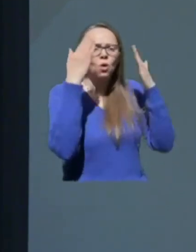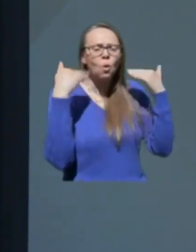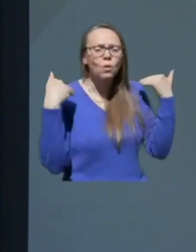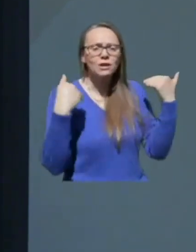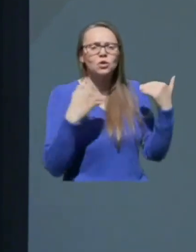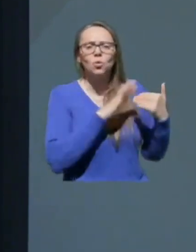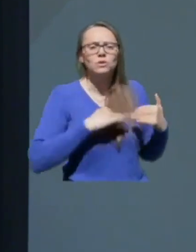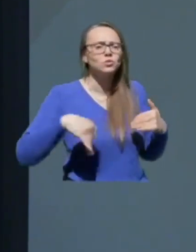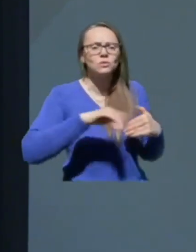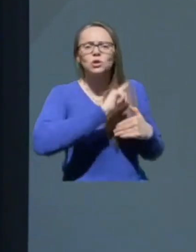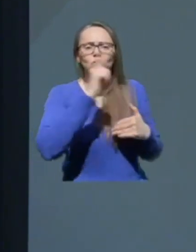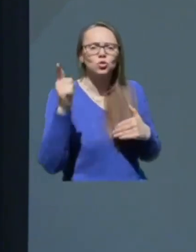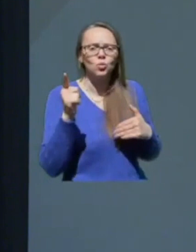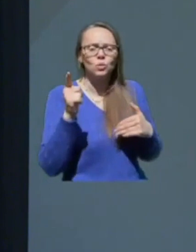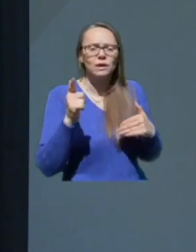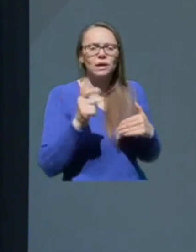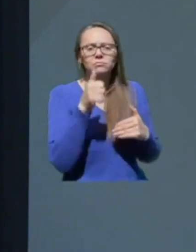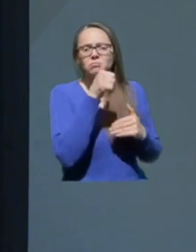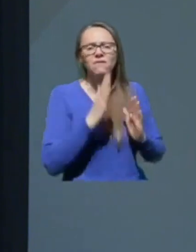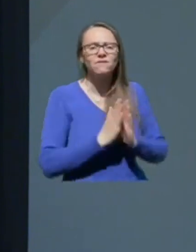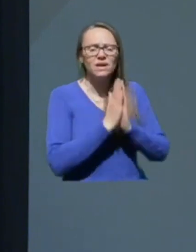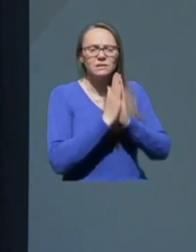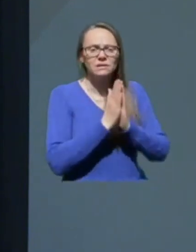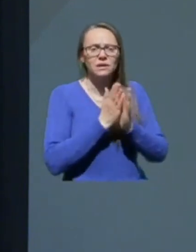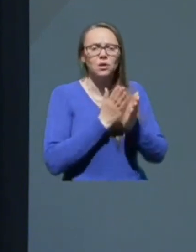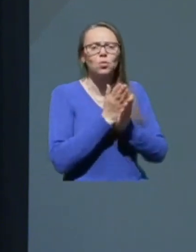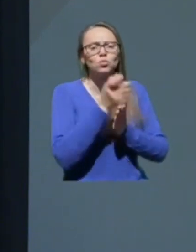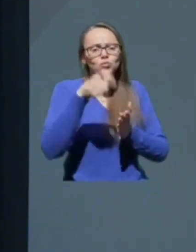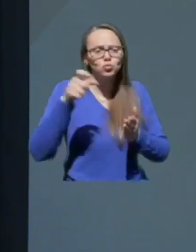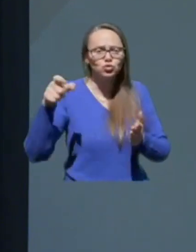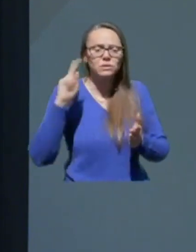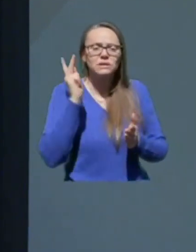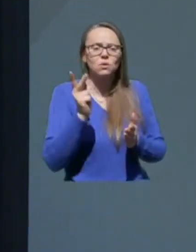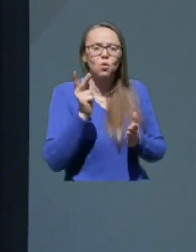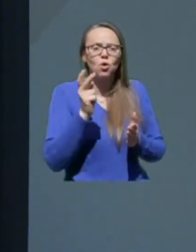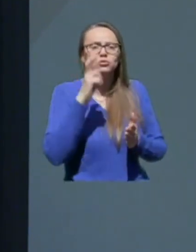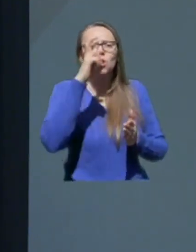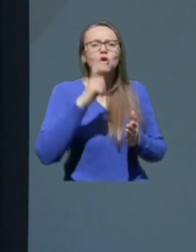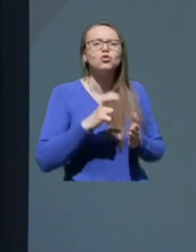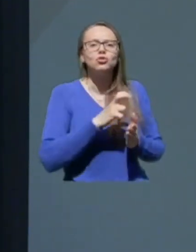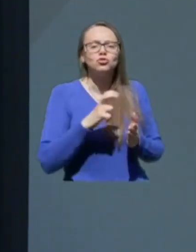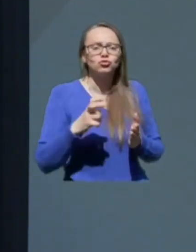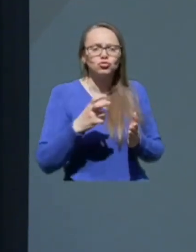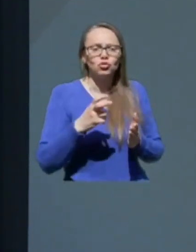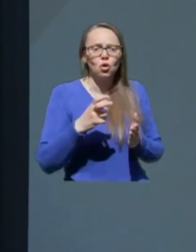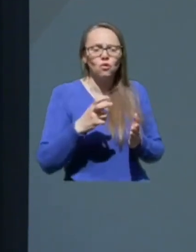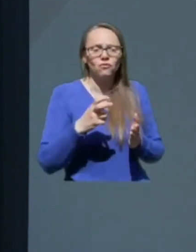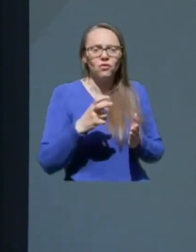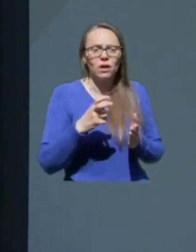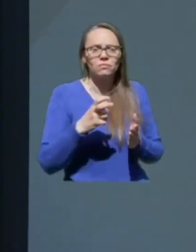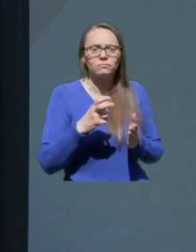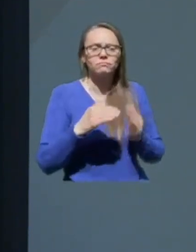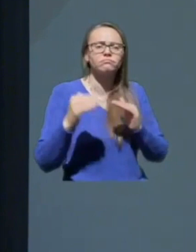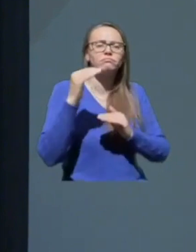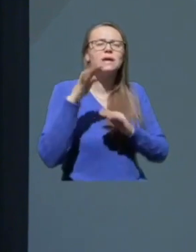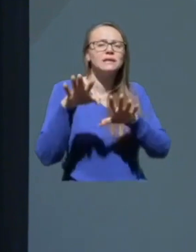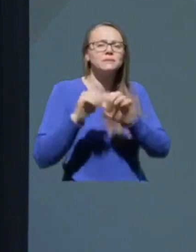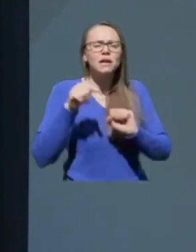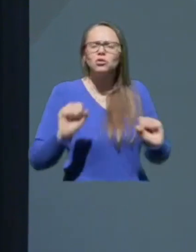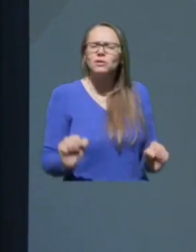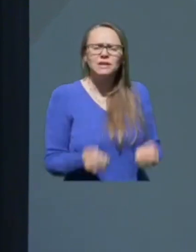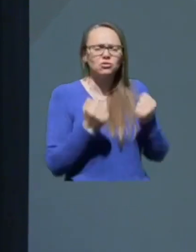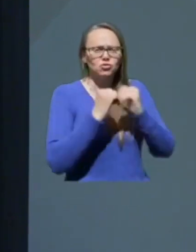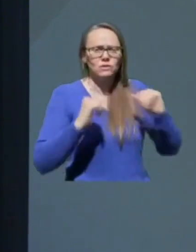uslužbencev, ko smo škofje sprejeli, to težko in zgodovinsko gledano izjemno odločitev,